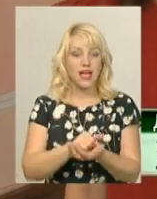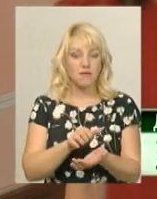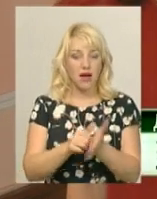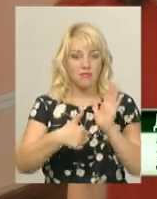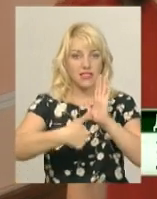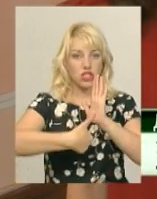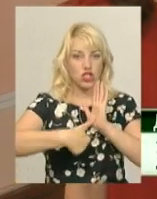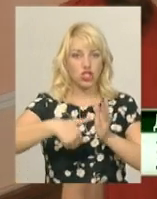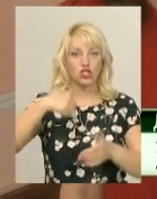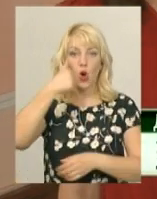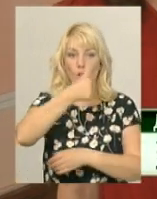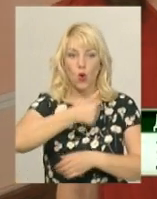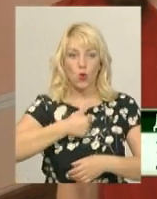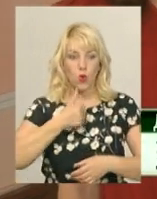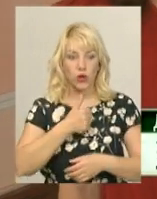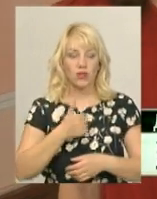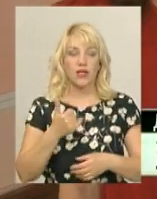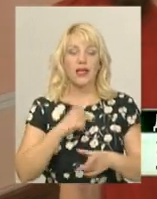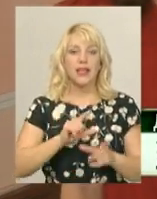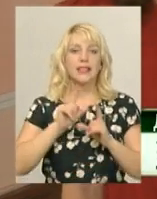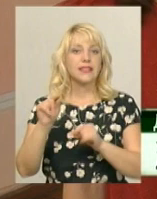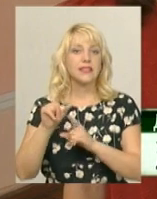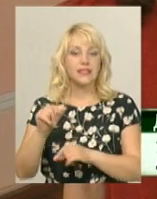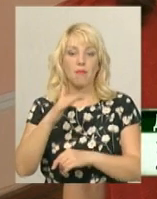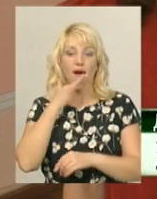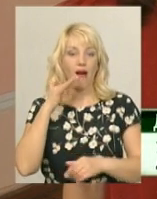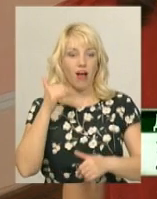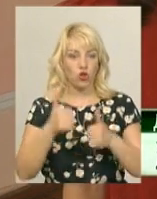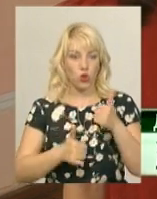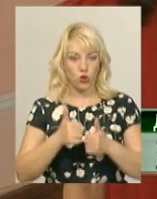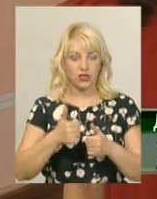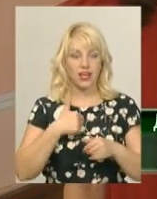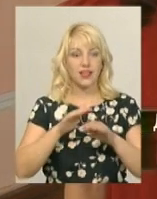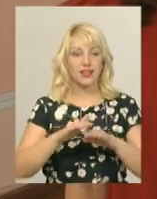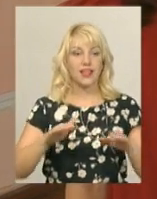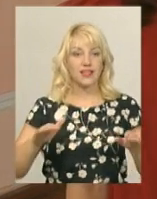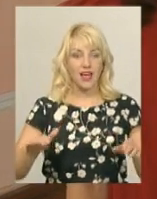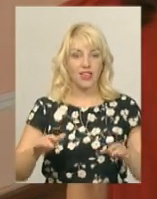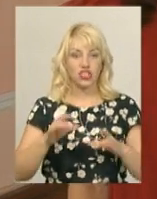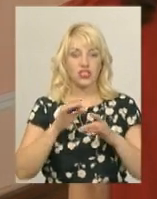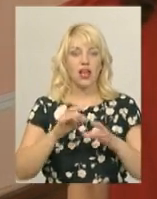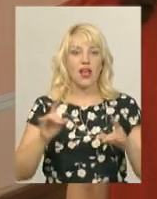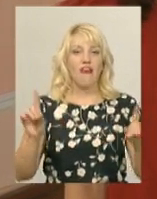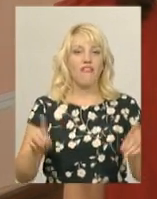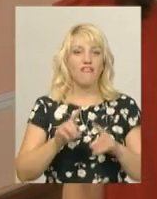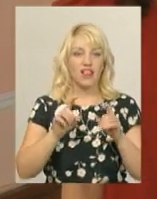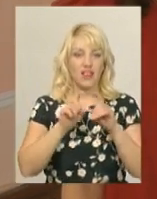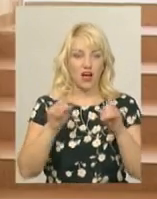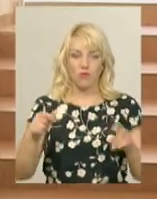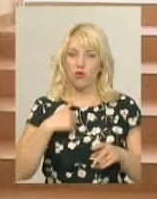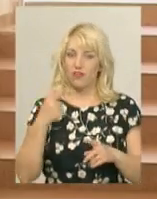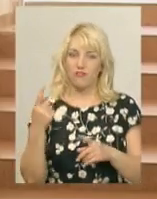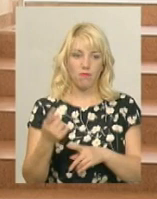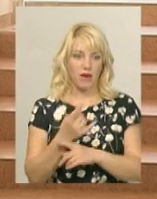і ми їздили на багато конкурсів на дитячій філармонії, то ми перший раз вистачимо, у нас дебют.